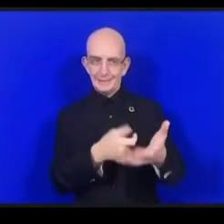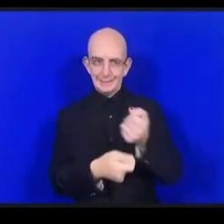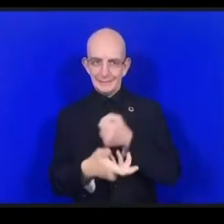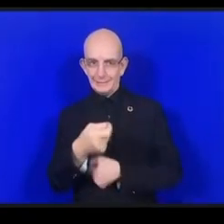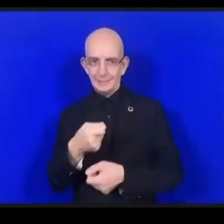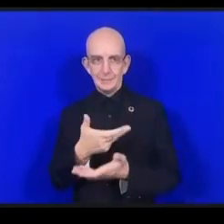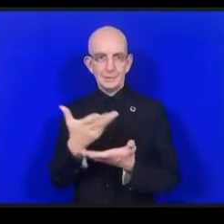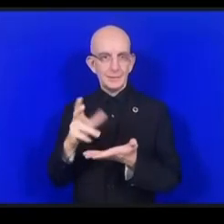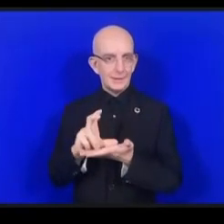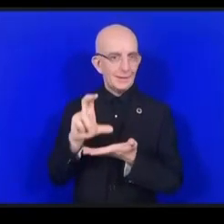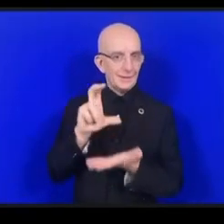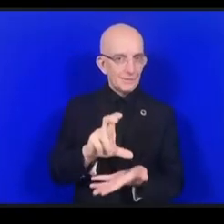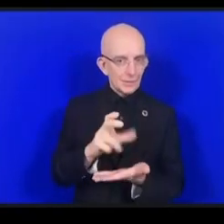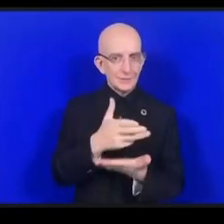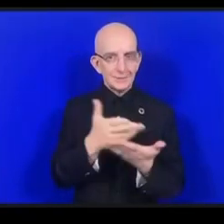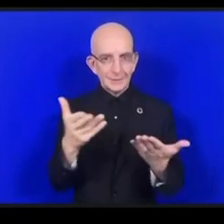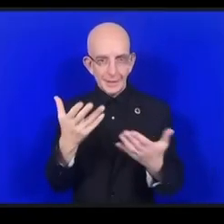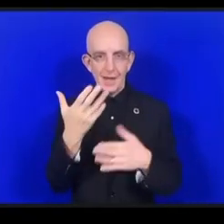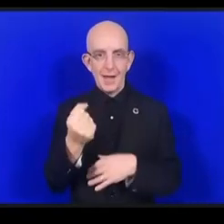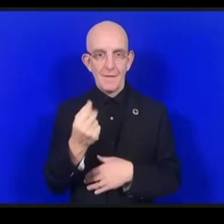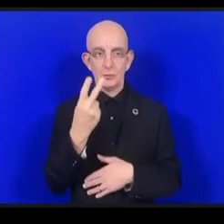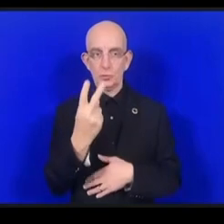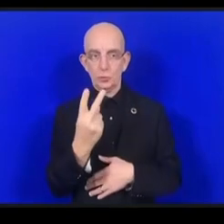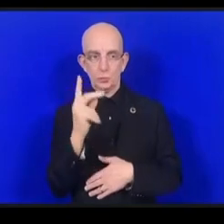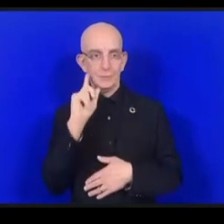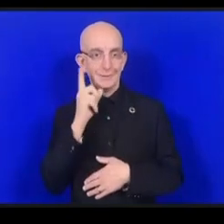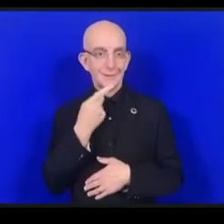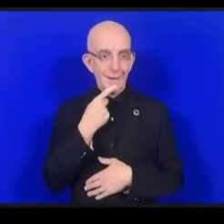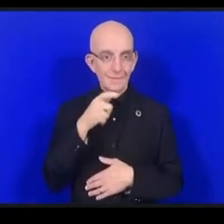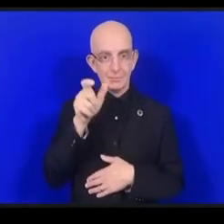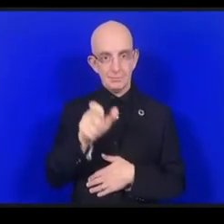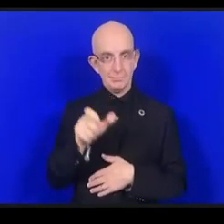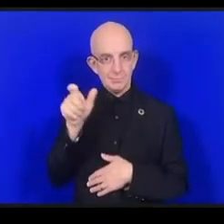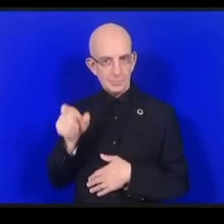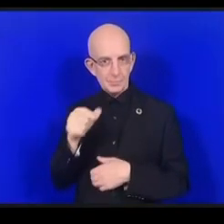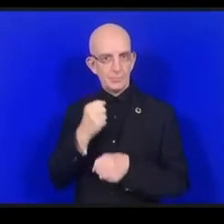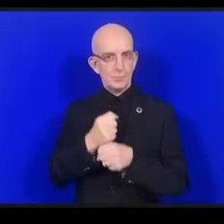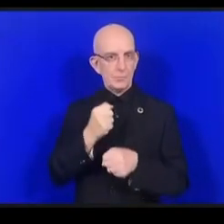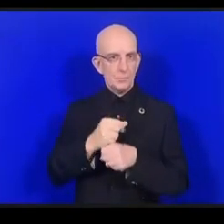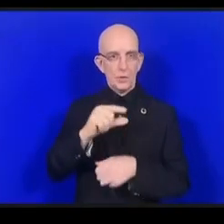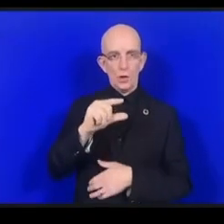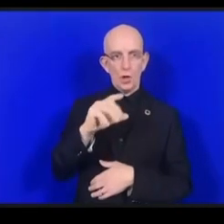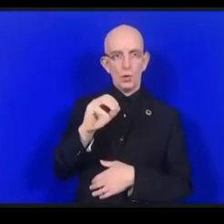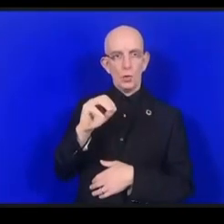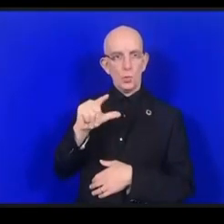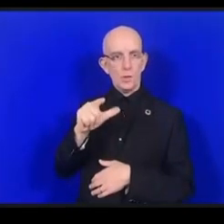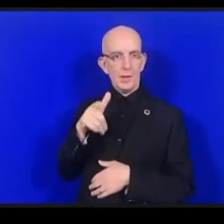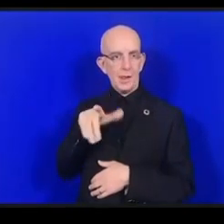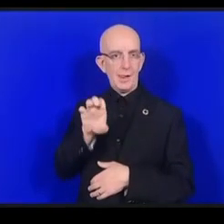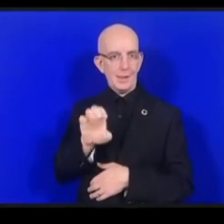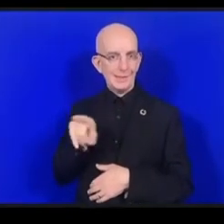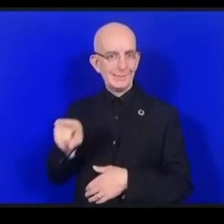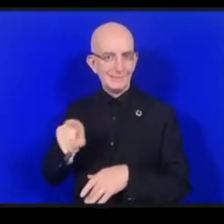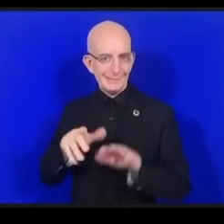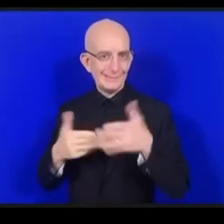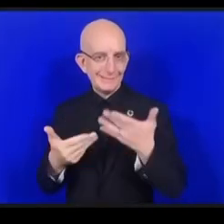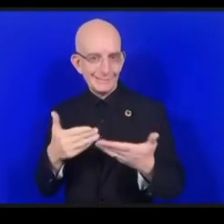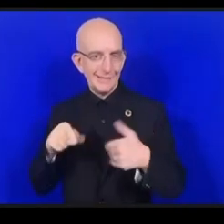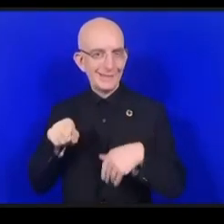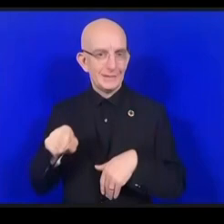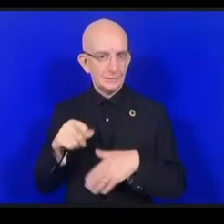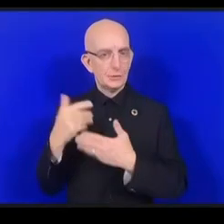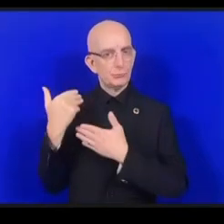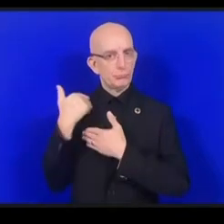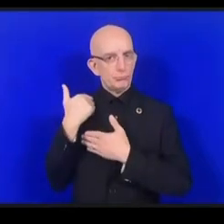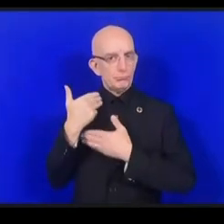عالمين أتياب لايف لاين التي تقوم بكتابة ما يقال